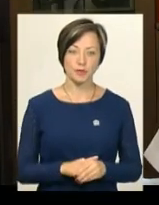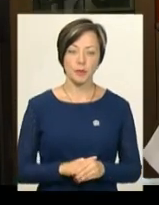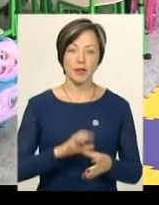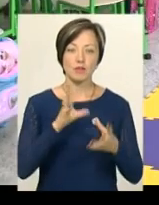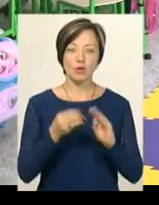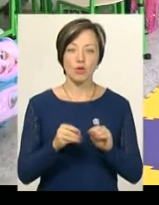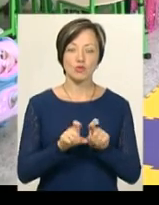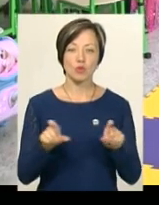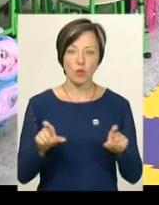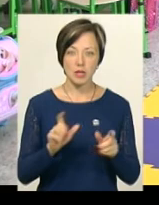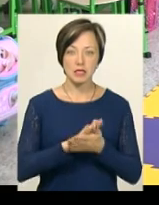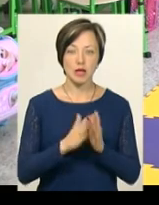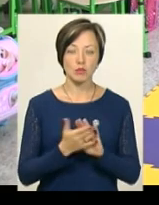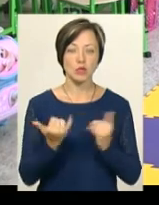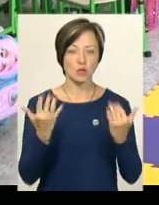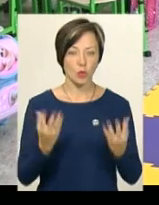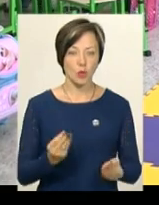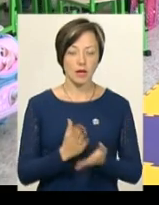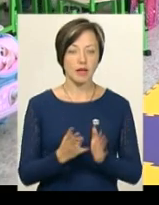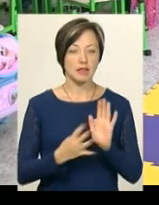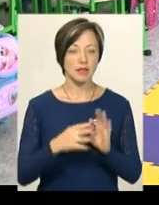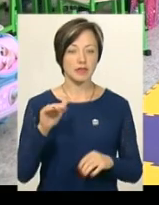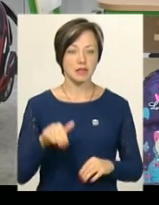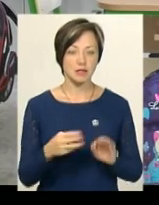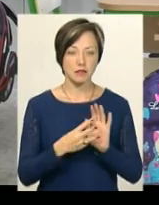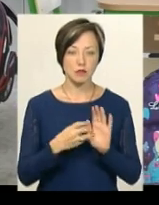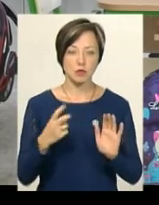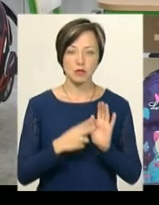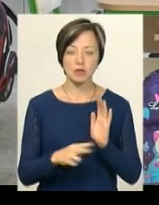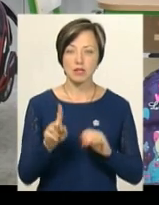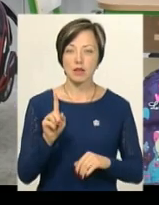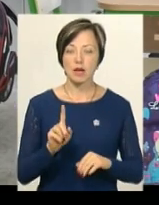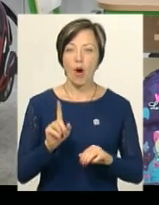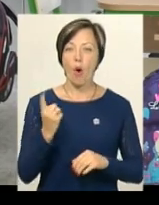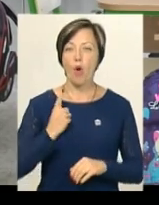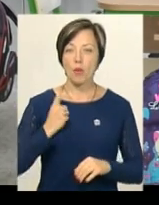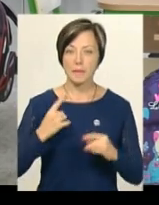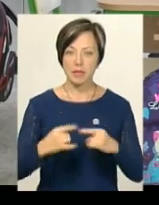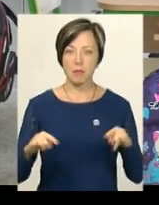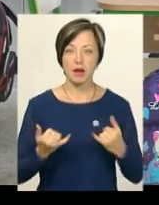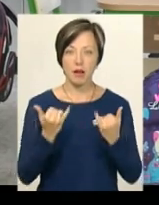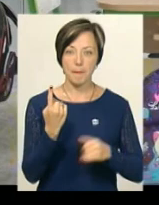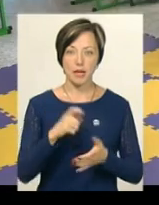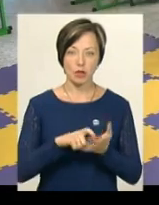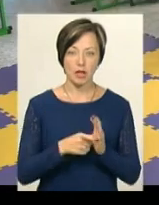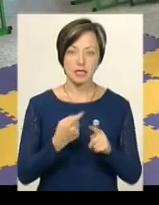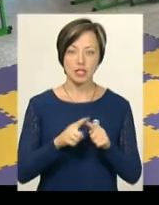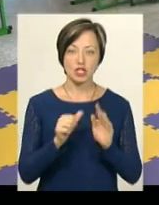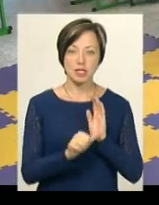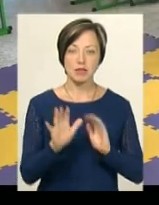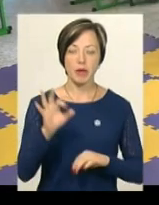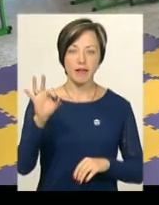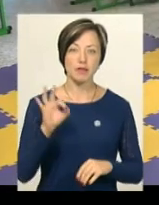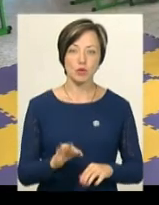Всього у школах області станом на сьогодні є 9 870 одномісних парт для першокласників. Це 65